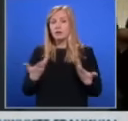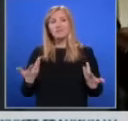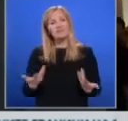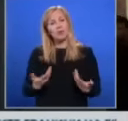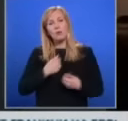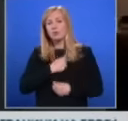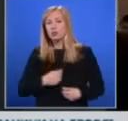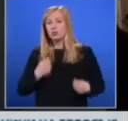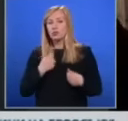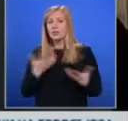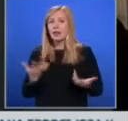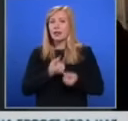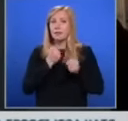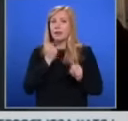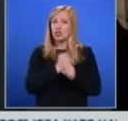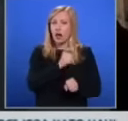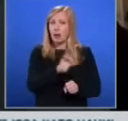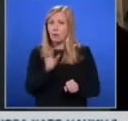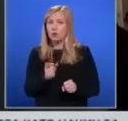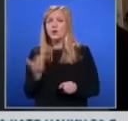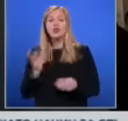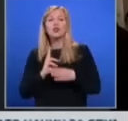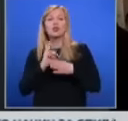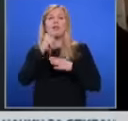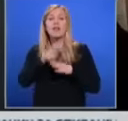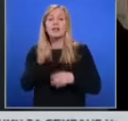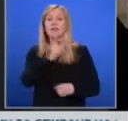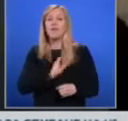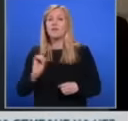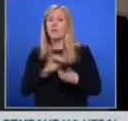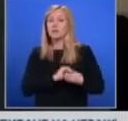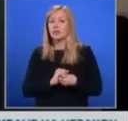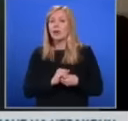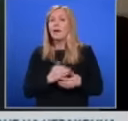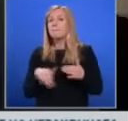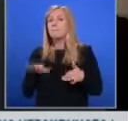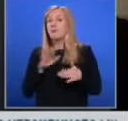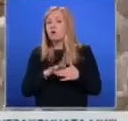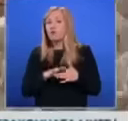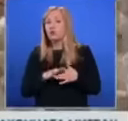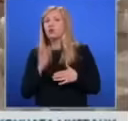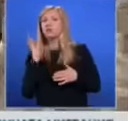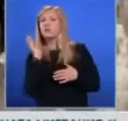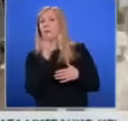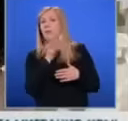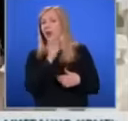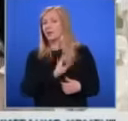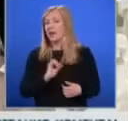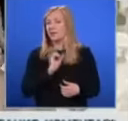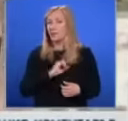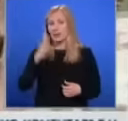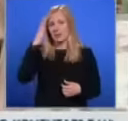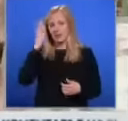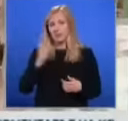работната ръката, тъй като след влизането в Европейския съюз повечето от квалифицираната работна ръка премина в Средна Европа. А Пулев даде пример